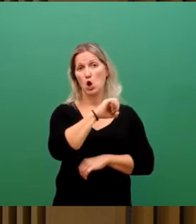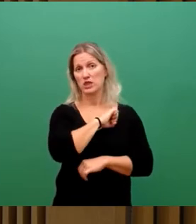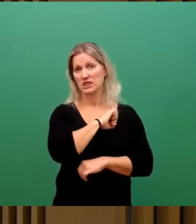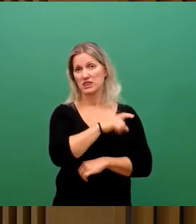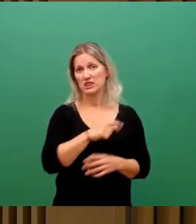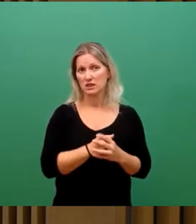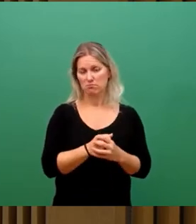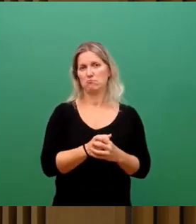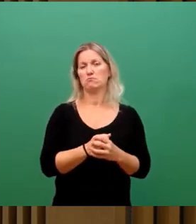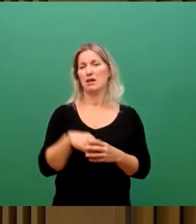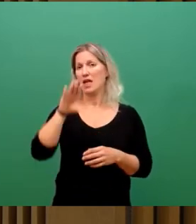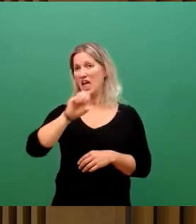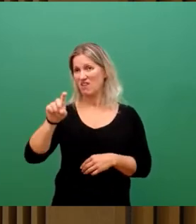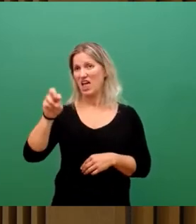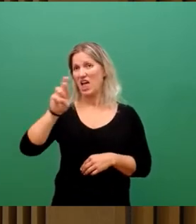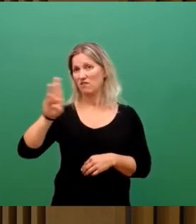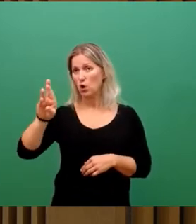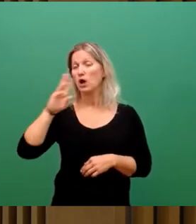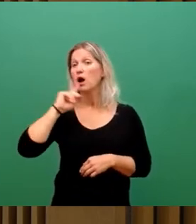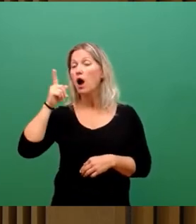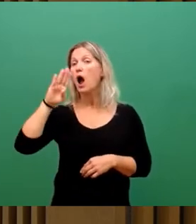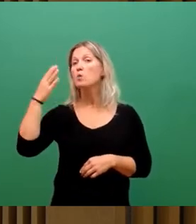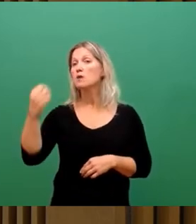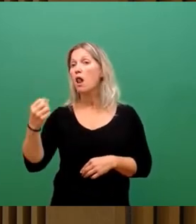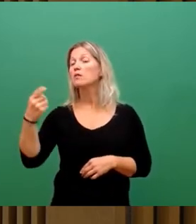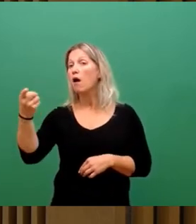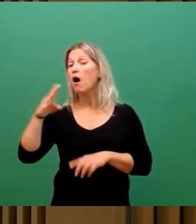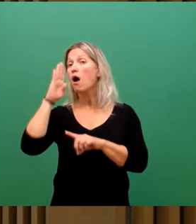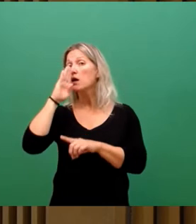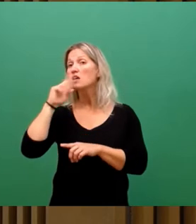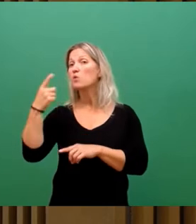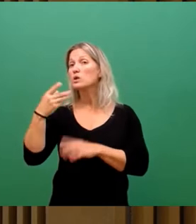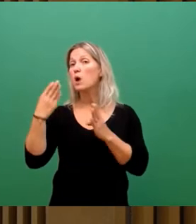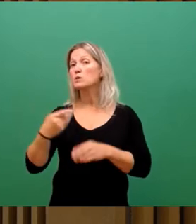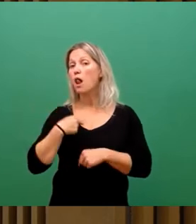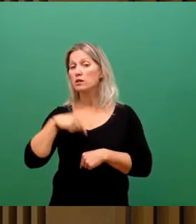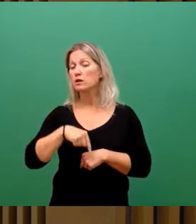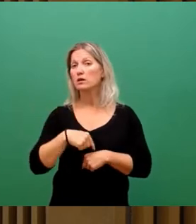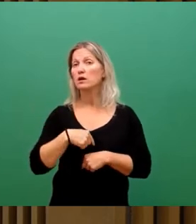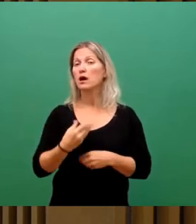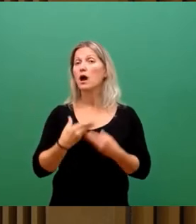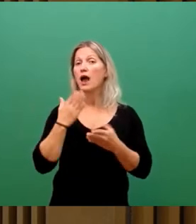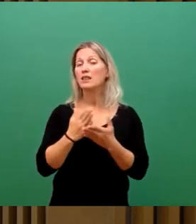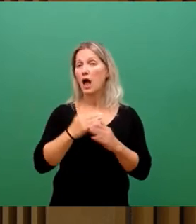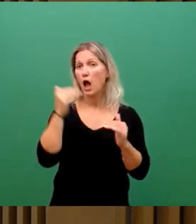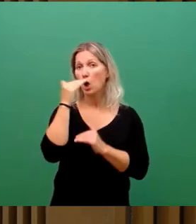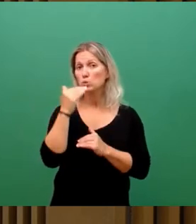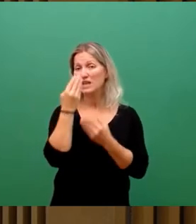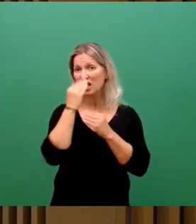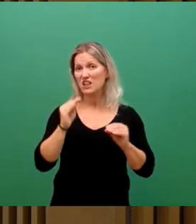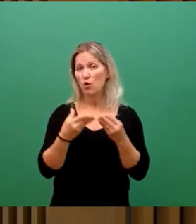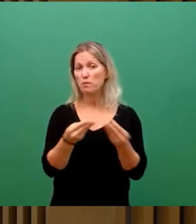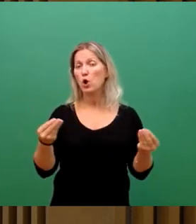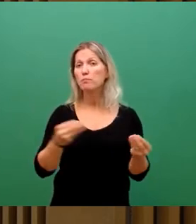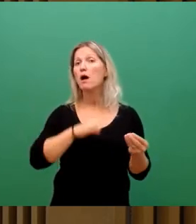den von E.ON und RWE versorgten Haushalten erhielten die Gasversorgtenhaushalte der Drehberg- und Sachsenenergie zum Ende August die Information, dass die Gasumlage